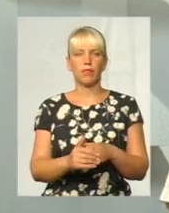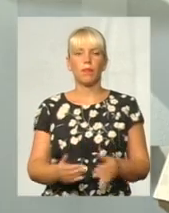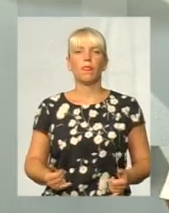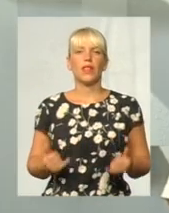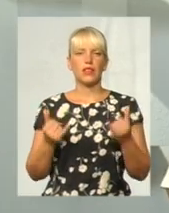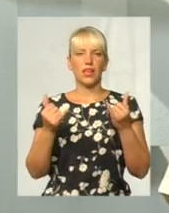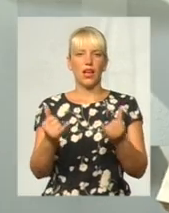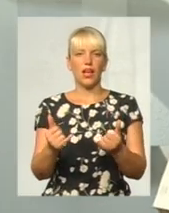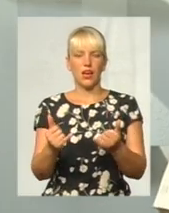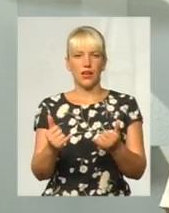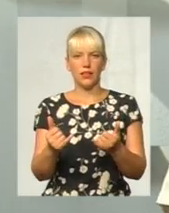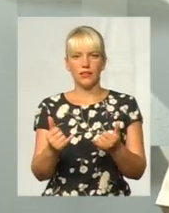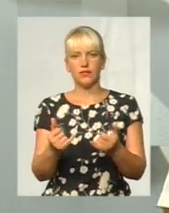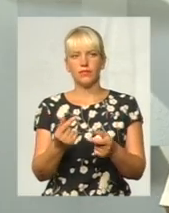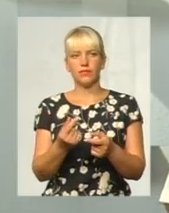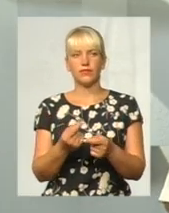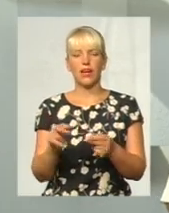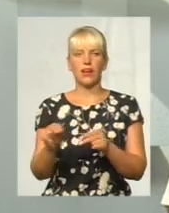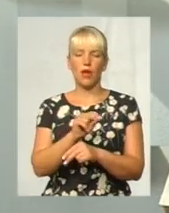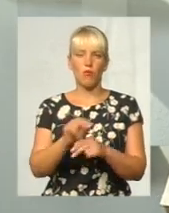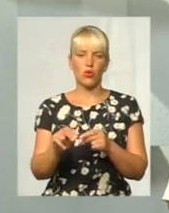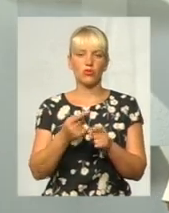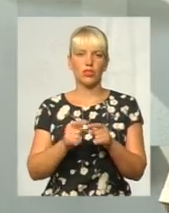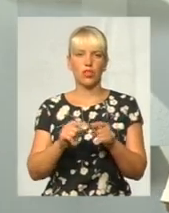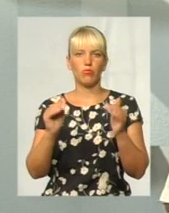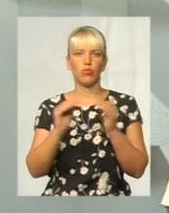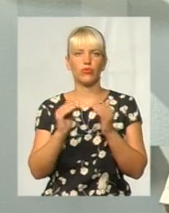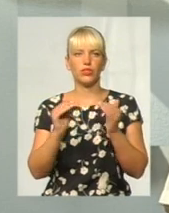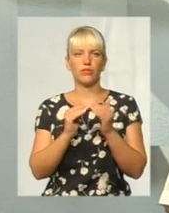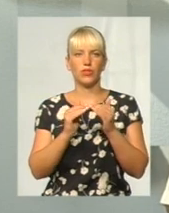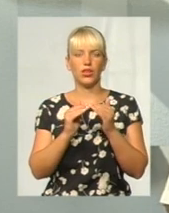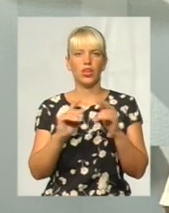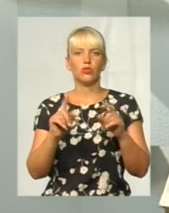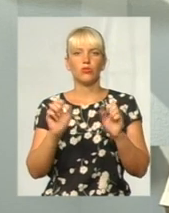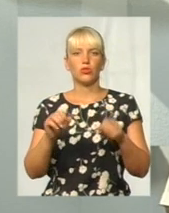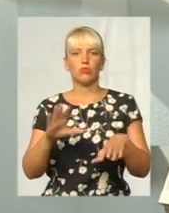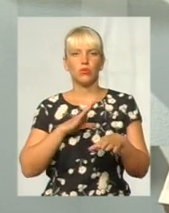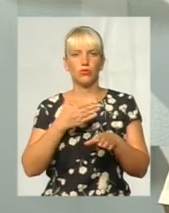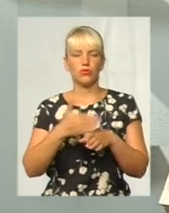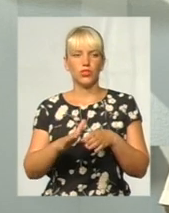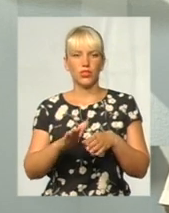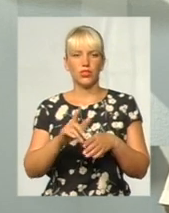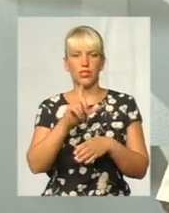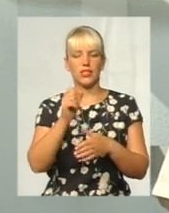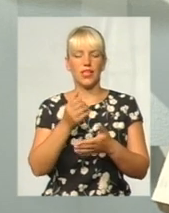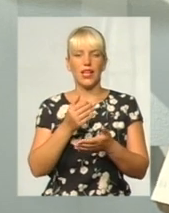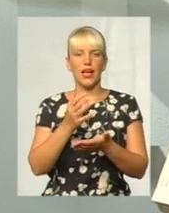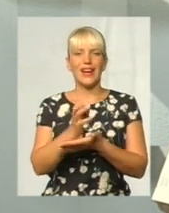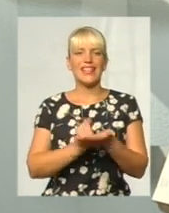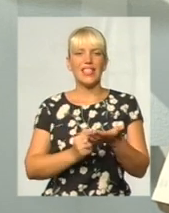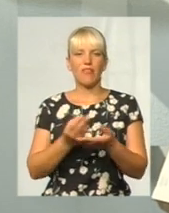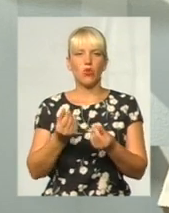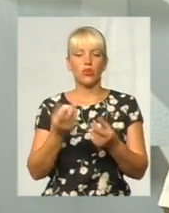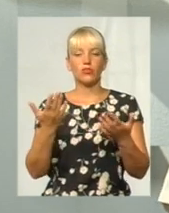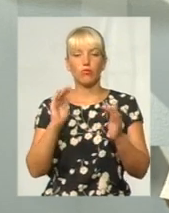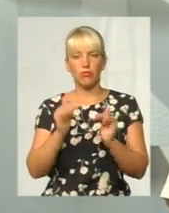ремонту тої будівлі, щоб можна було виділити з резервного фонду. Якщо це будуть менші